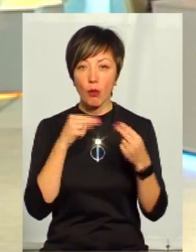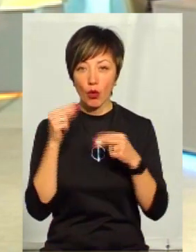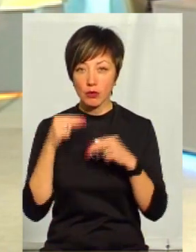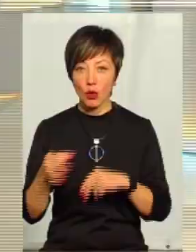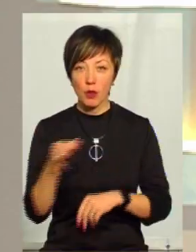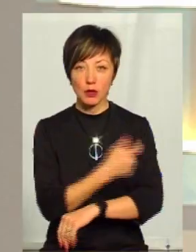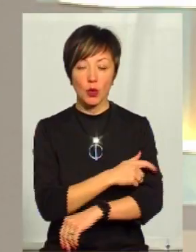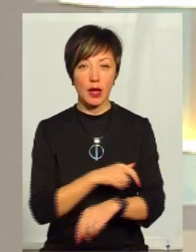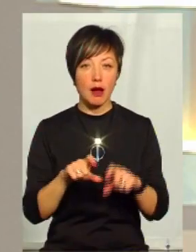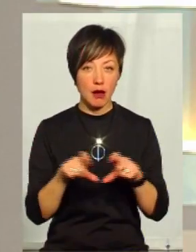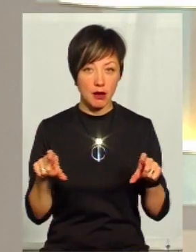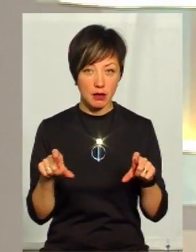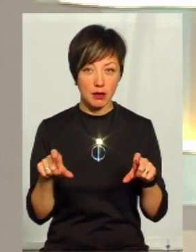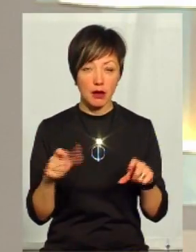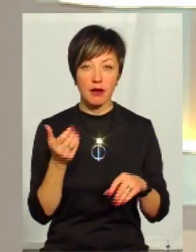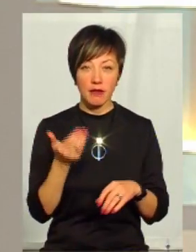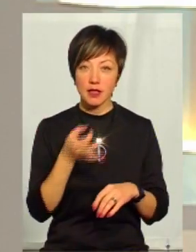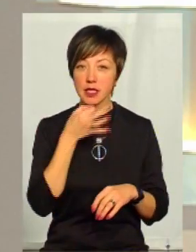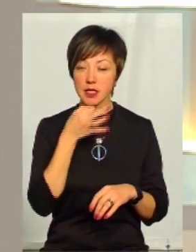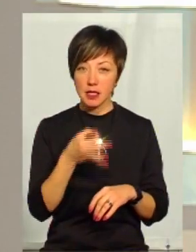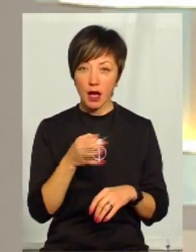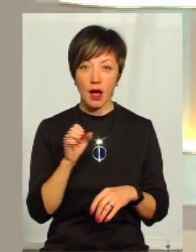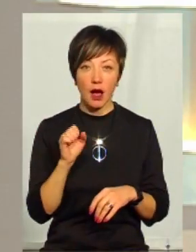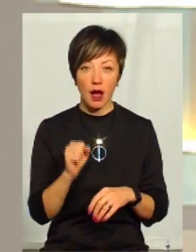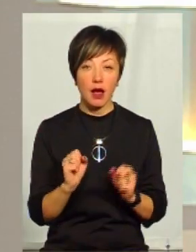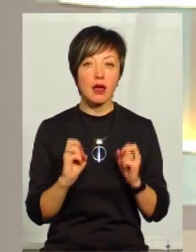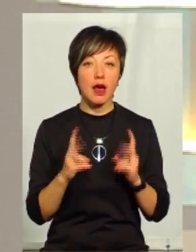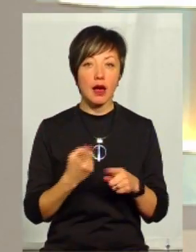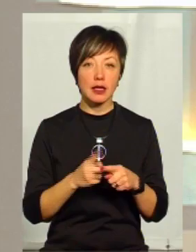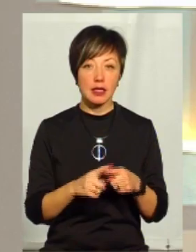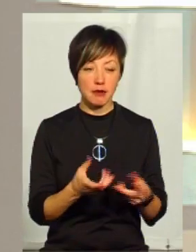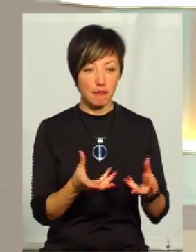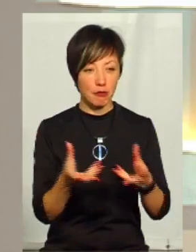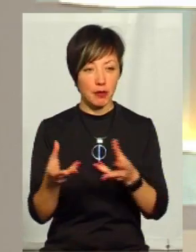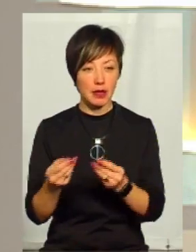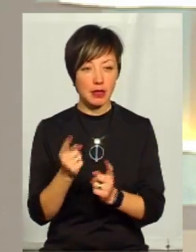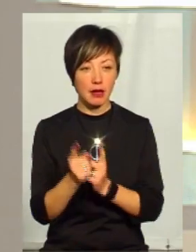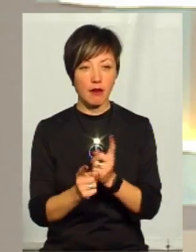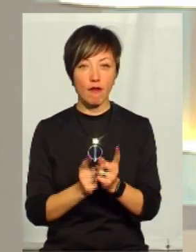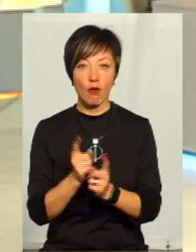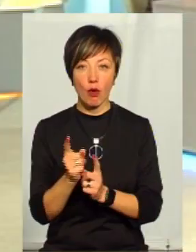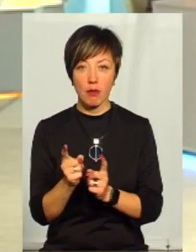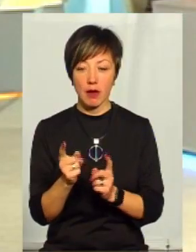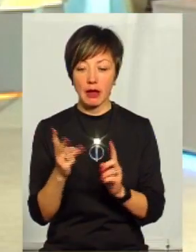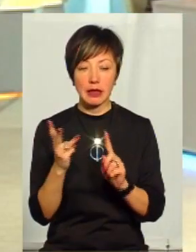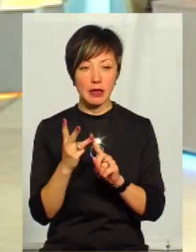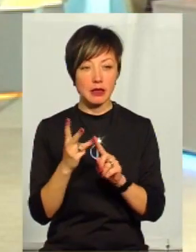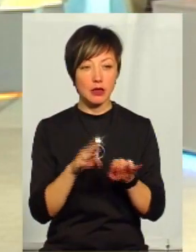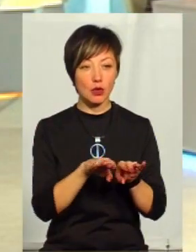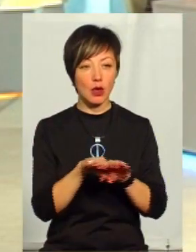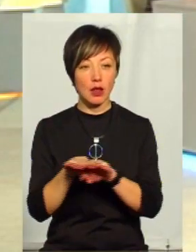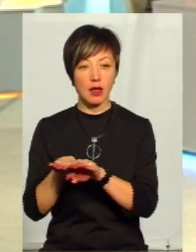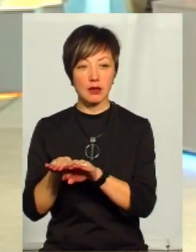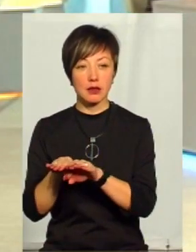обласної лікарні, ви сказали, а як на це вплине реформа третинної ланки?